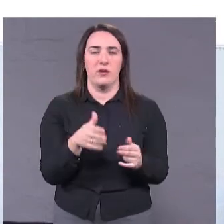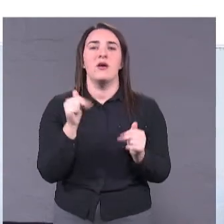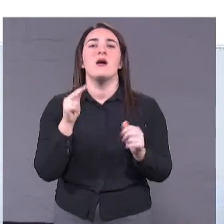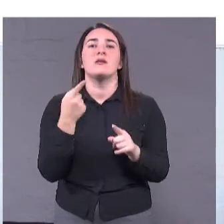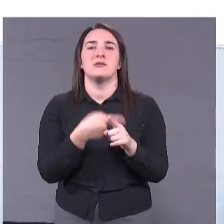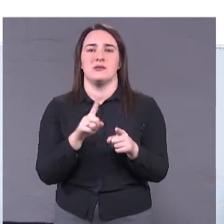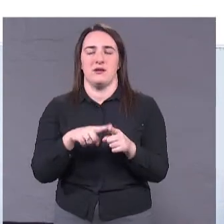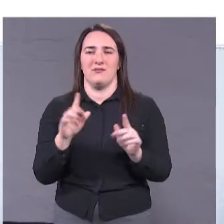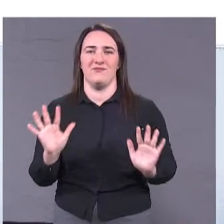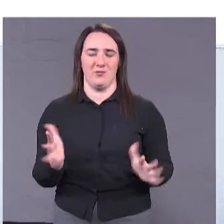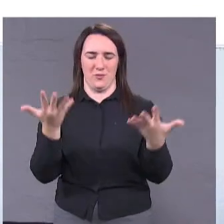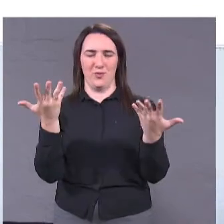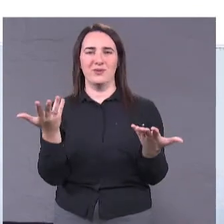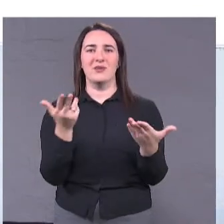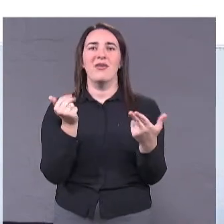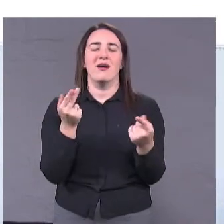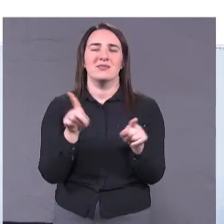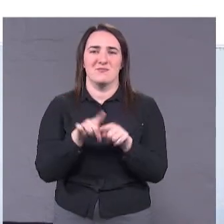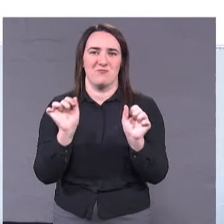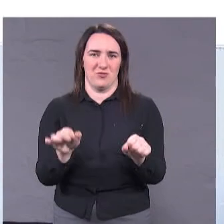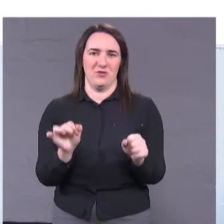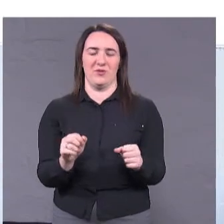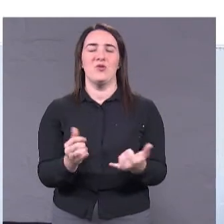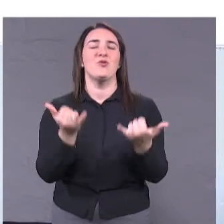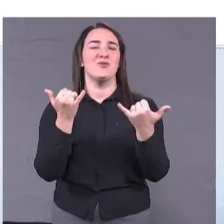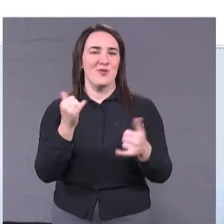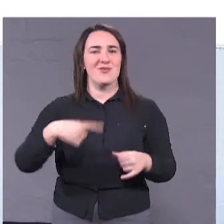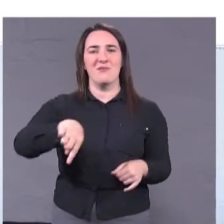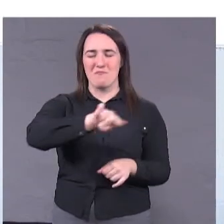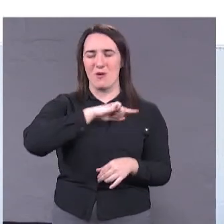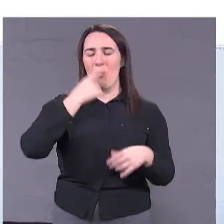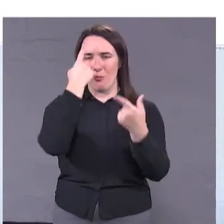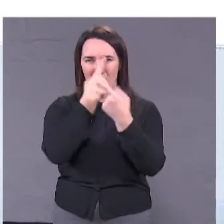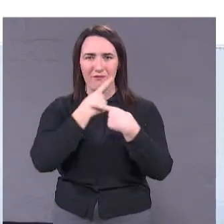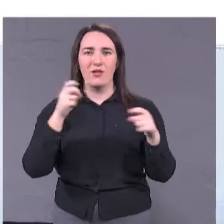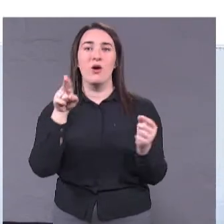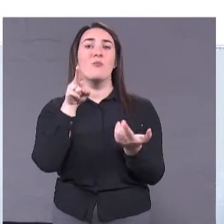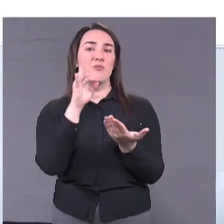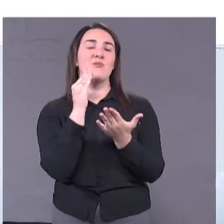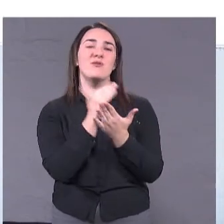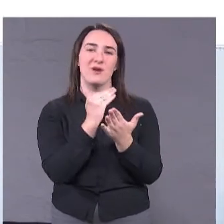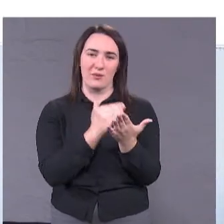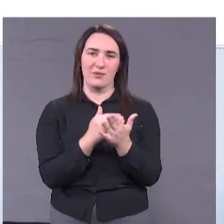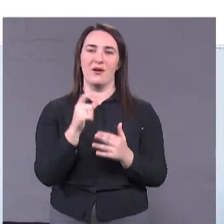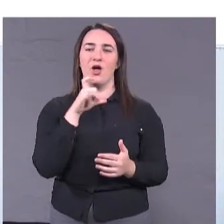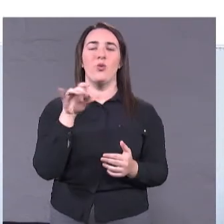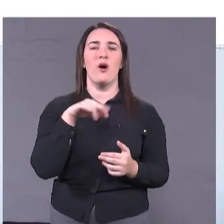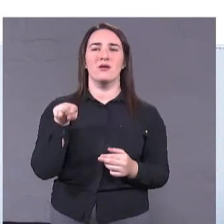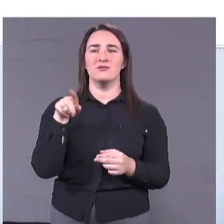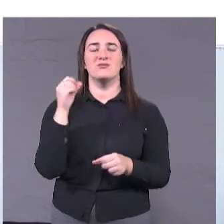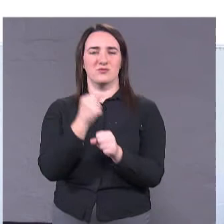возможно було? Сьогодні ми об'явили, по программе нашій, і Едуард Євич везде в цьому говорить, що